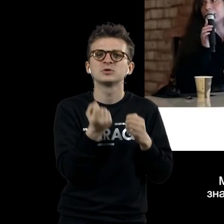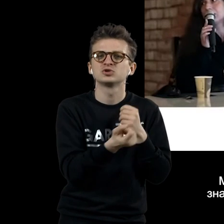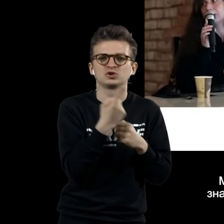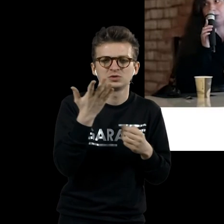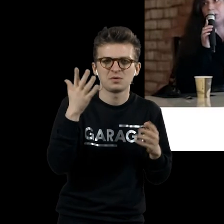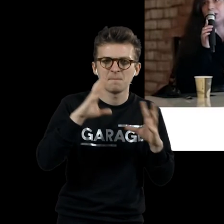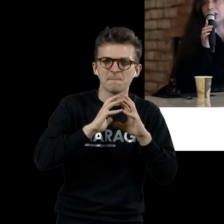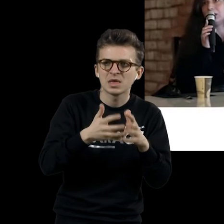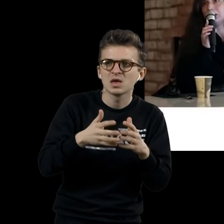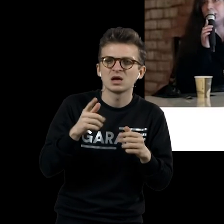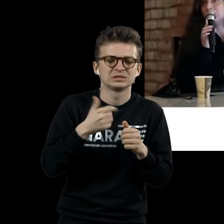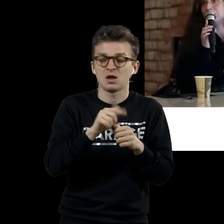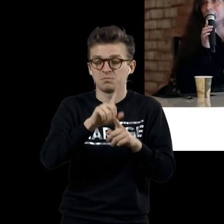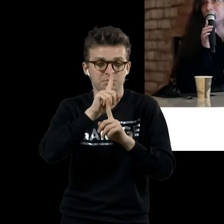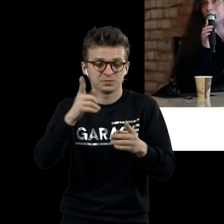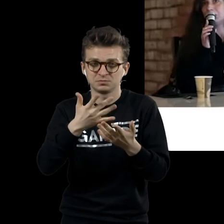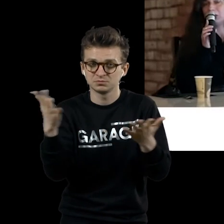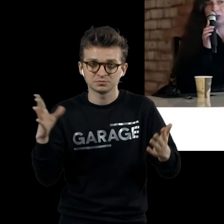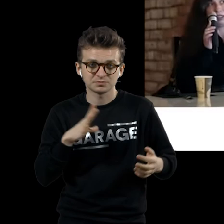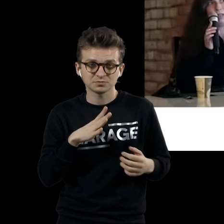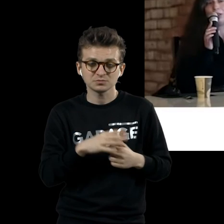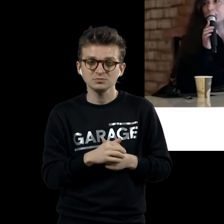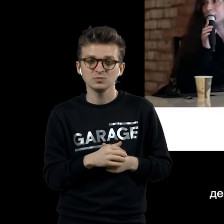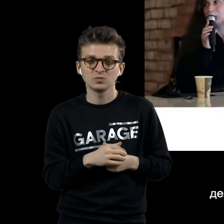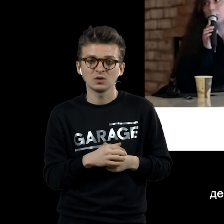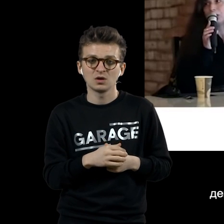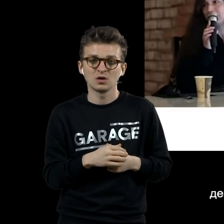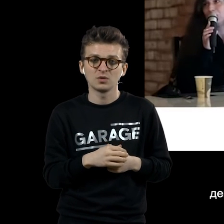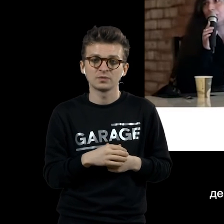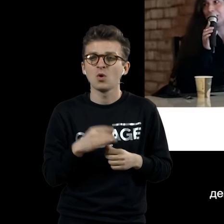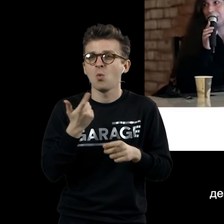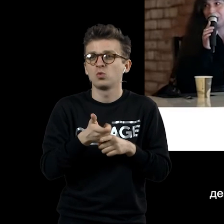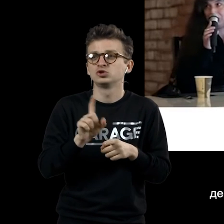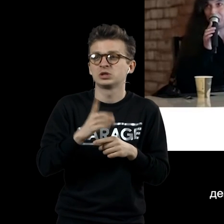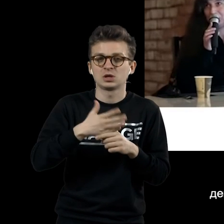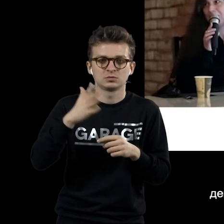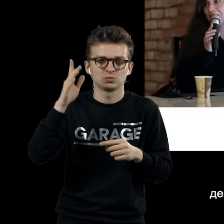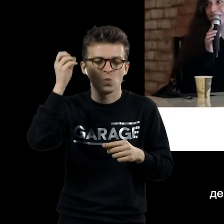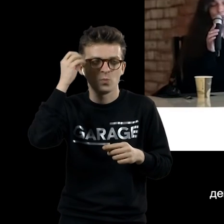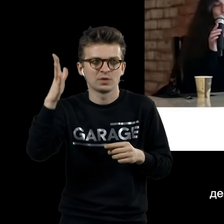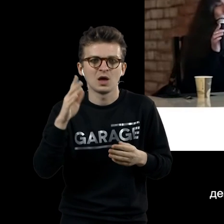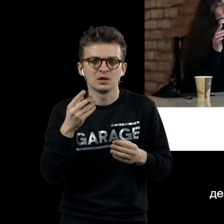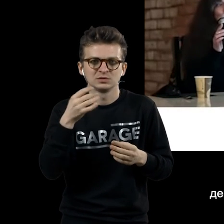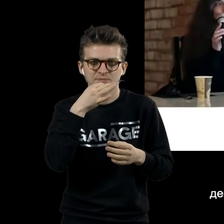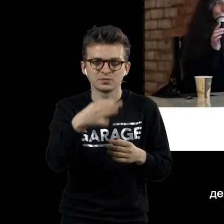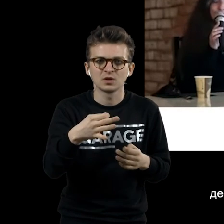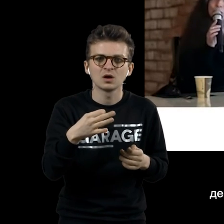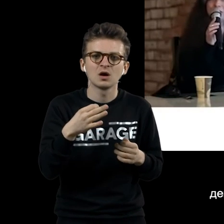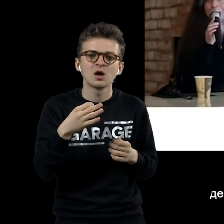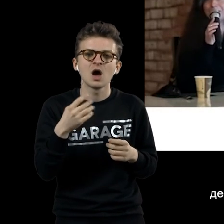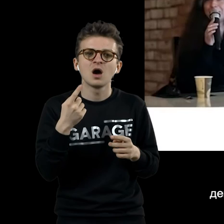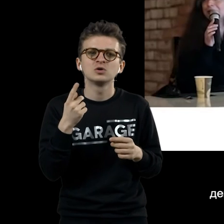мира. Самый радикальный реализм». Реплика, очень остроумная реплика. В Америке действие происходит.